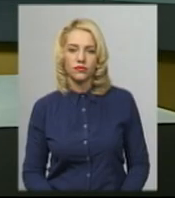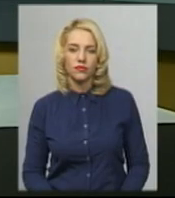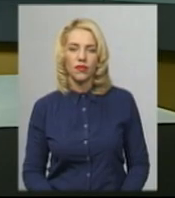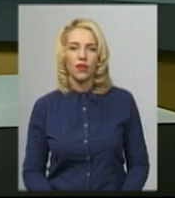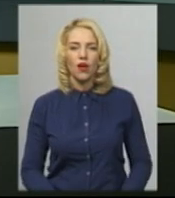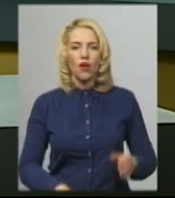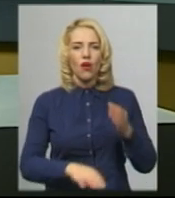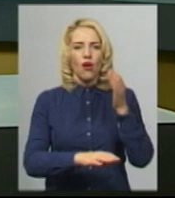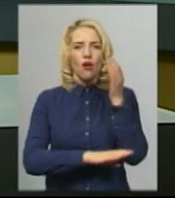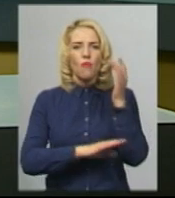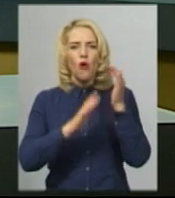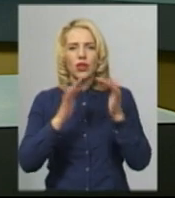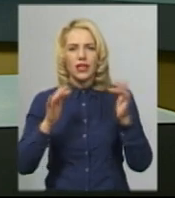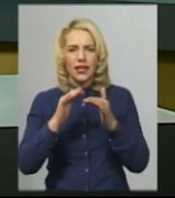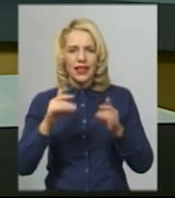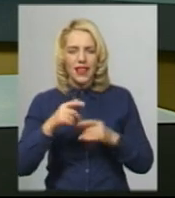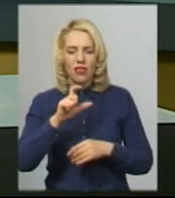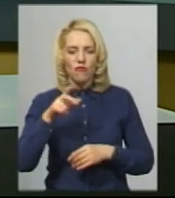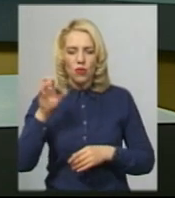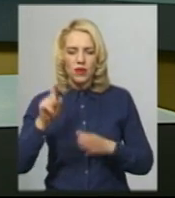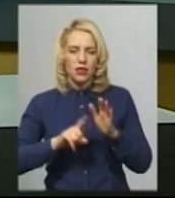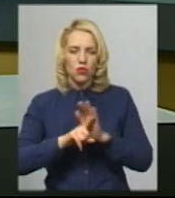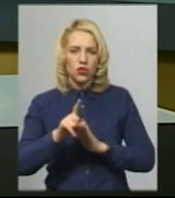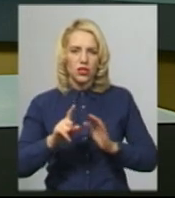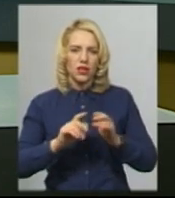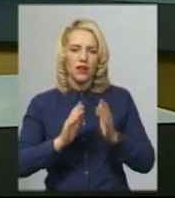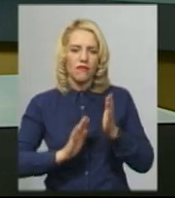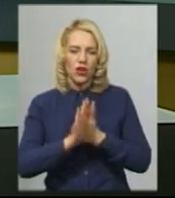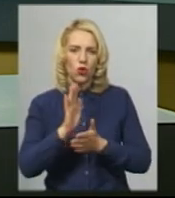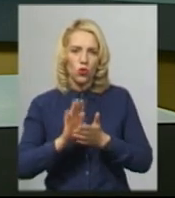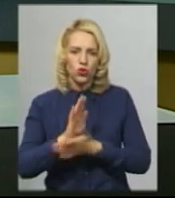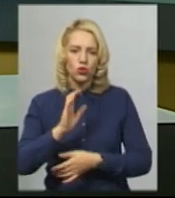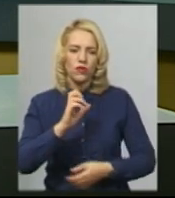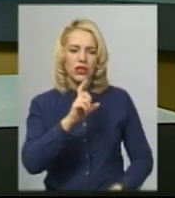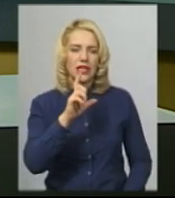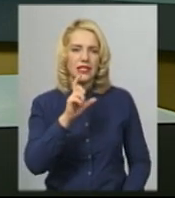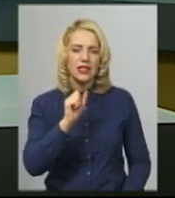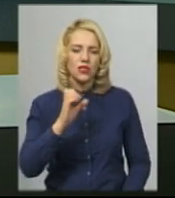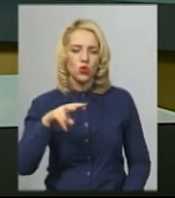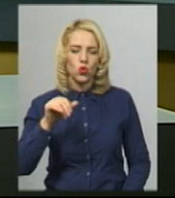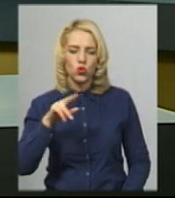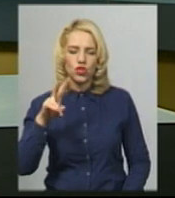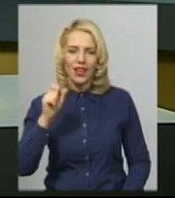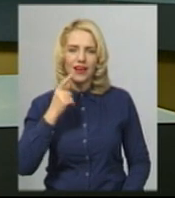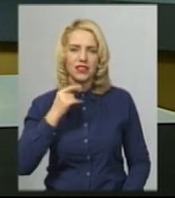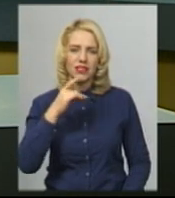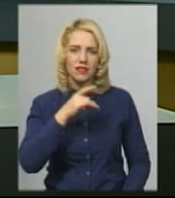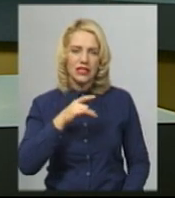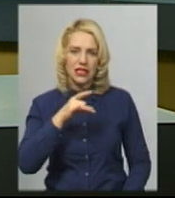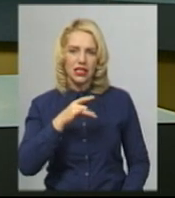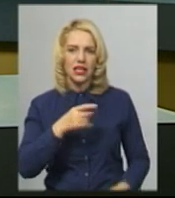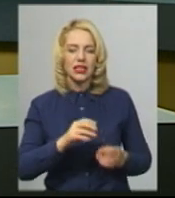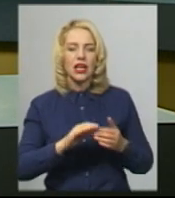Модрину Європейську почали вирощувати у селі Заслучне Красилівського району на території лісового господарства. За словами